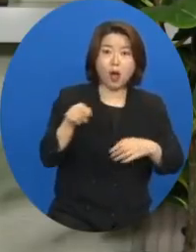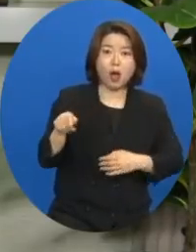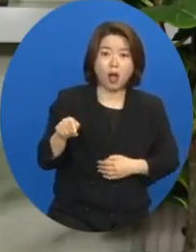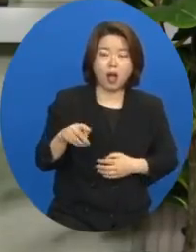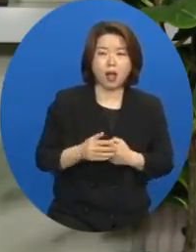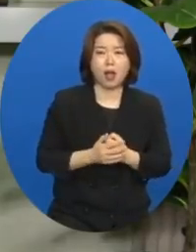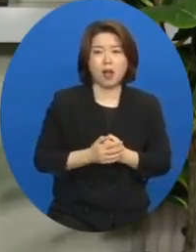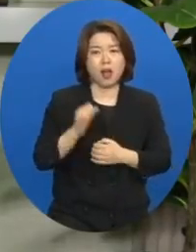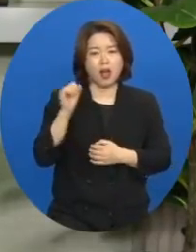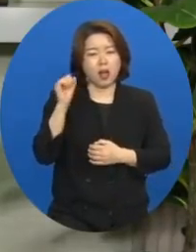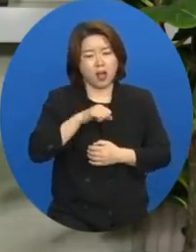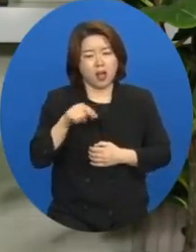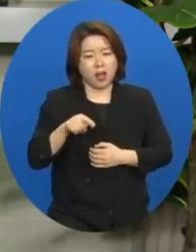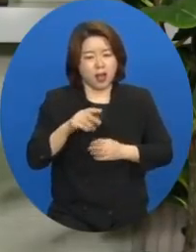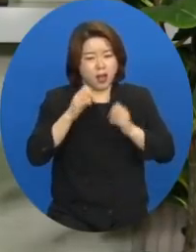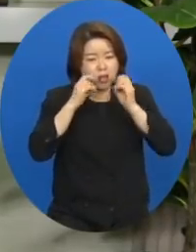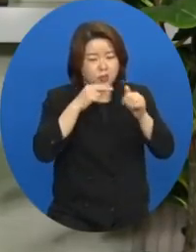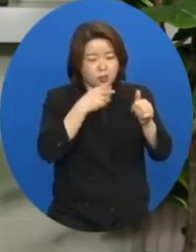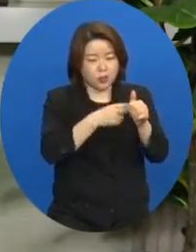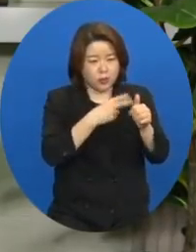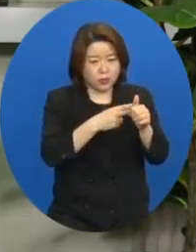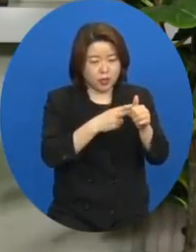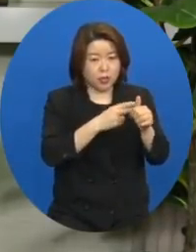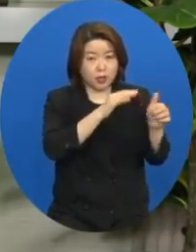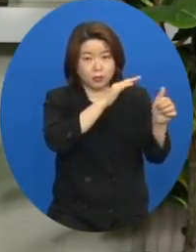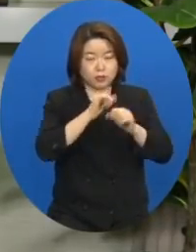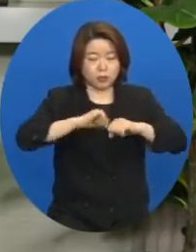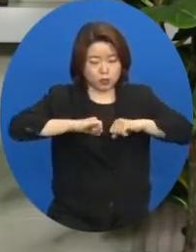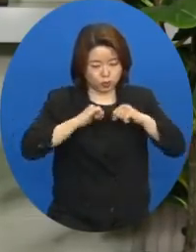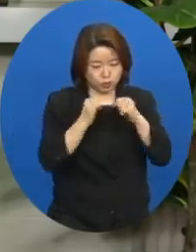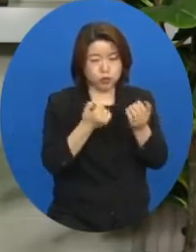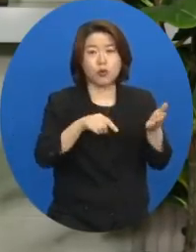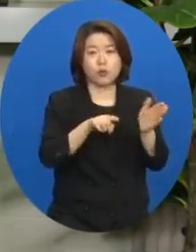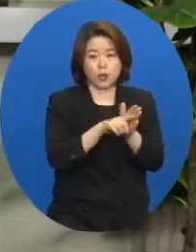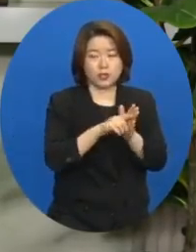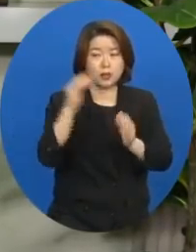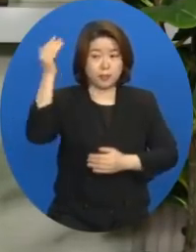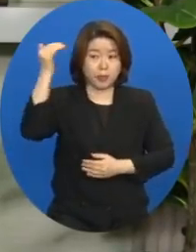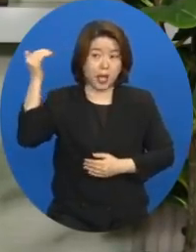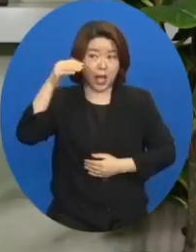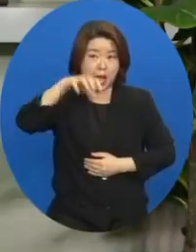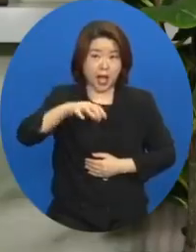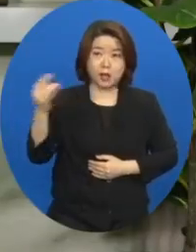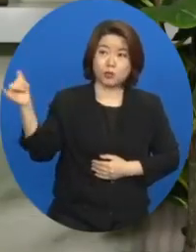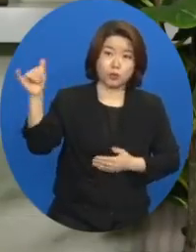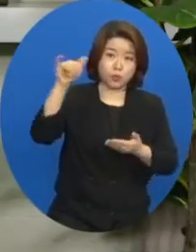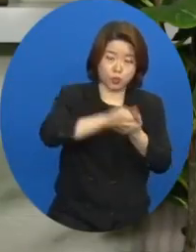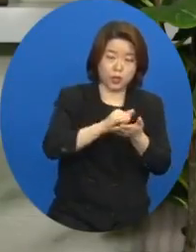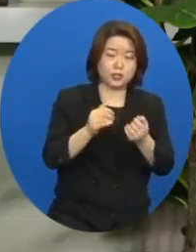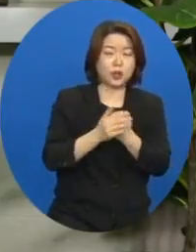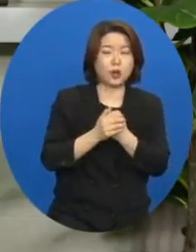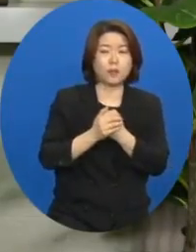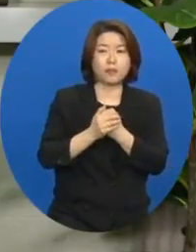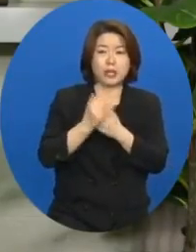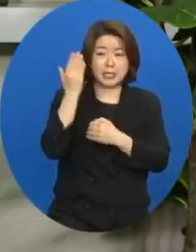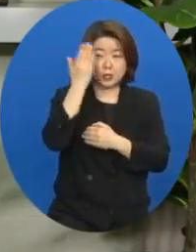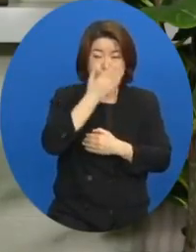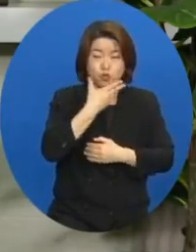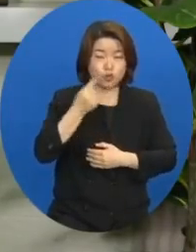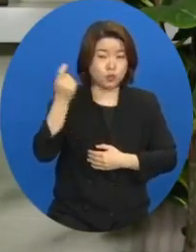그리고 그 선교사의 부름에 순종하려고 그리고 한국에 와서 그리고 여의도 순복원교회에서